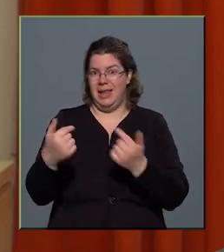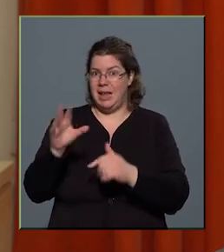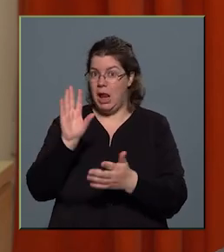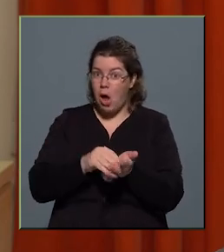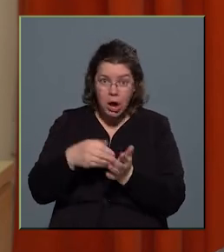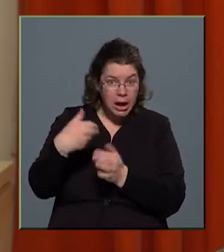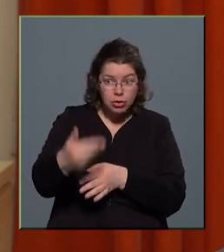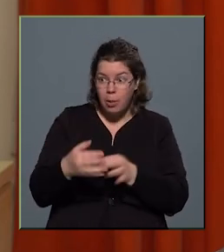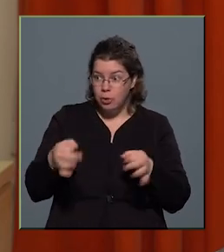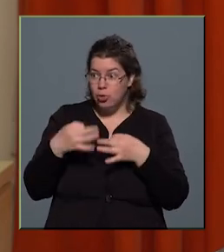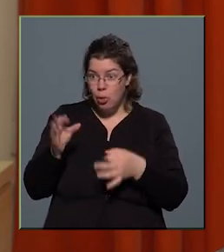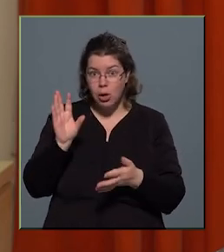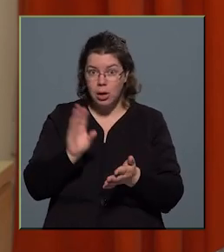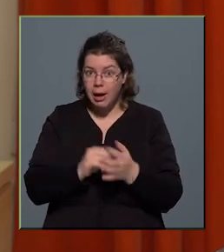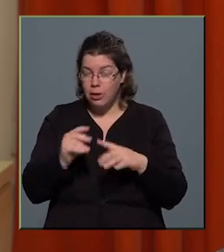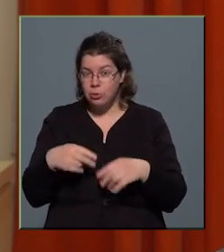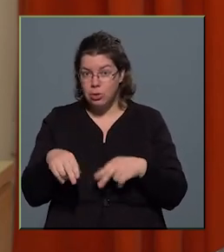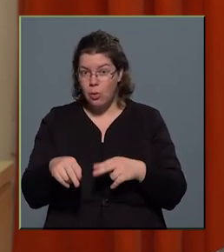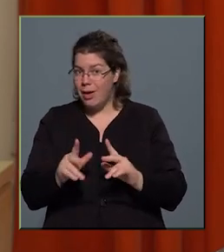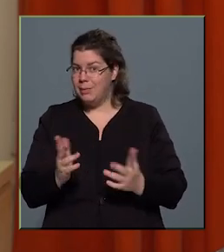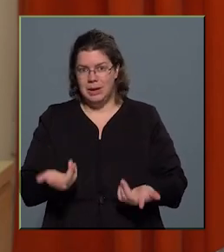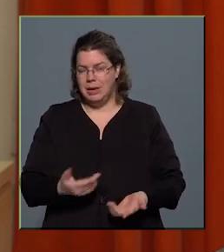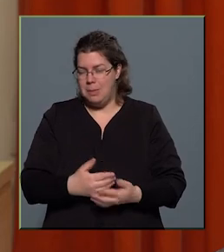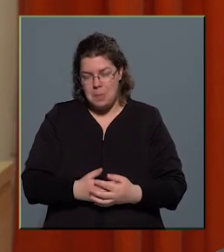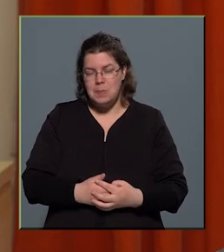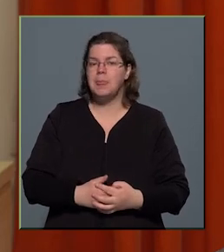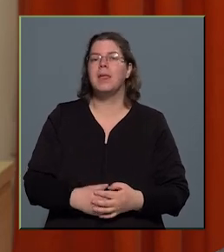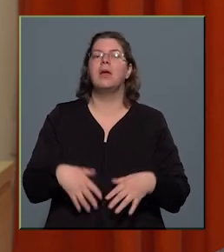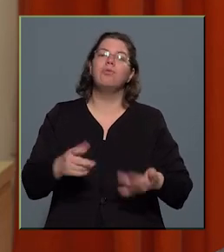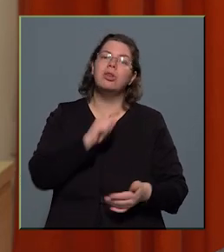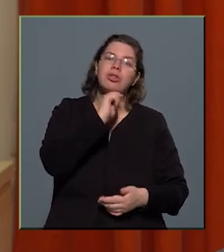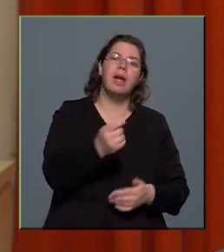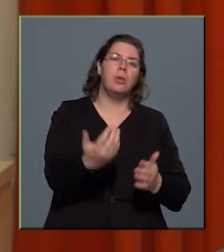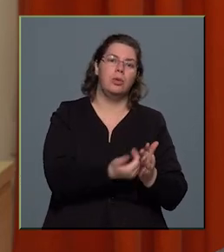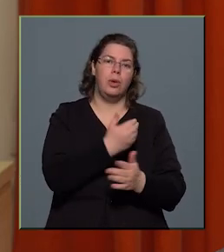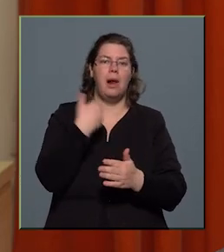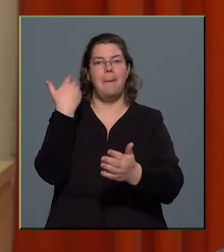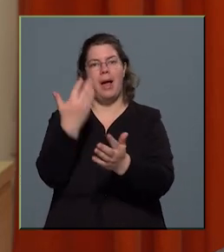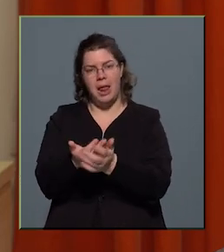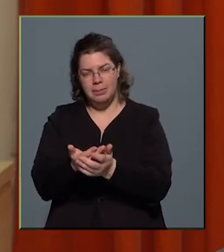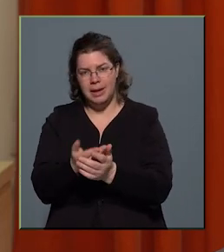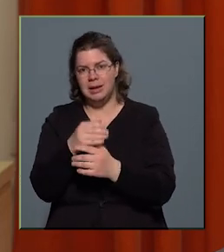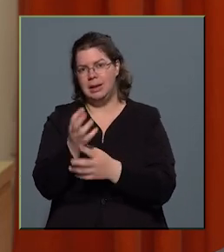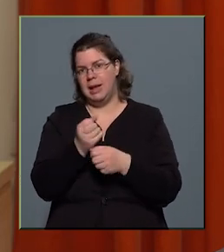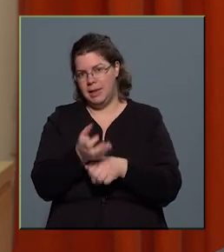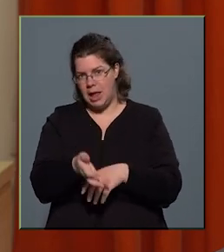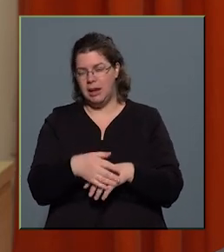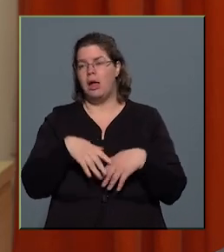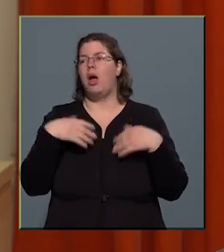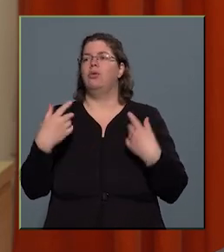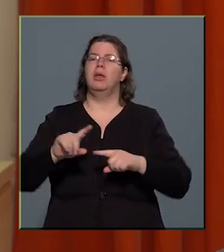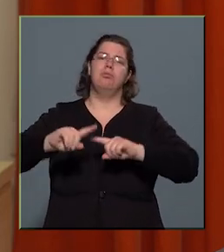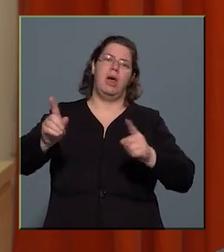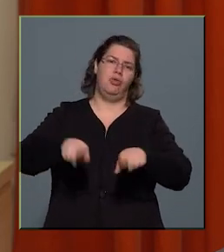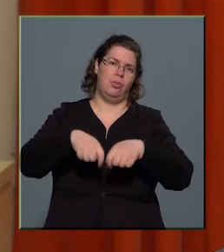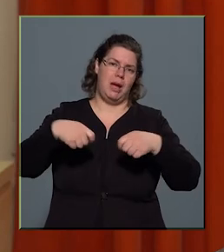és akkor örök lakásba jön tovább, de hogy vagy sikerült egy újabb albérletet szerezni, vagy más